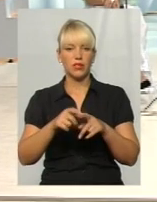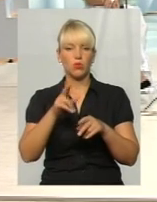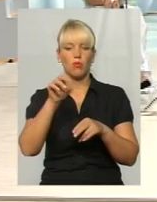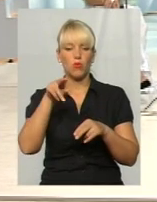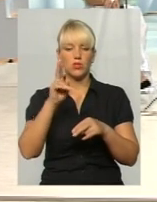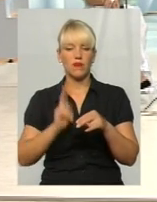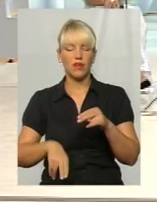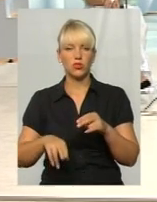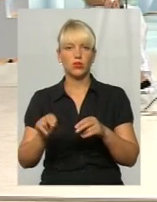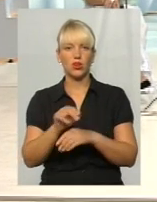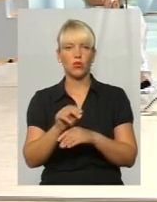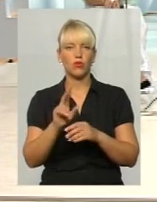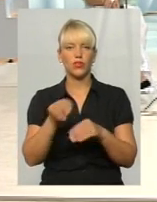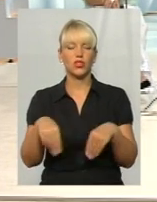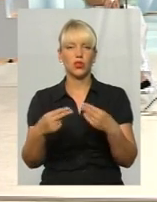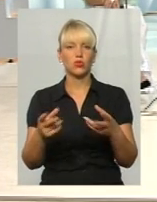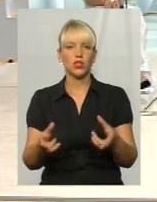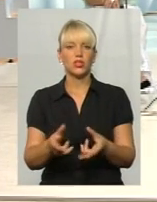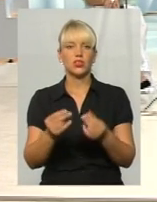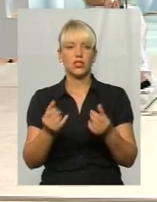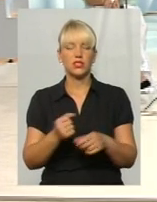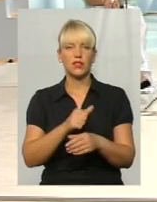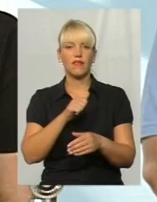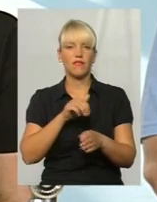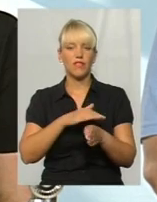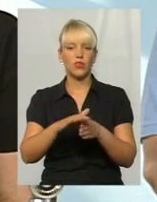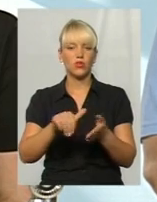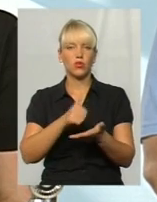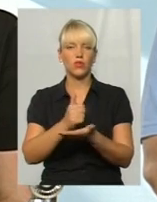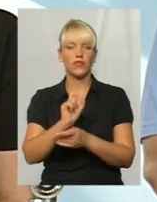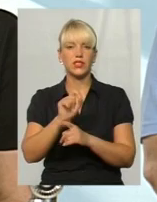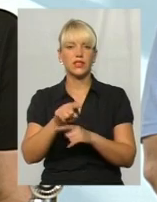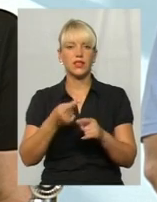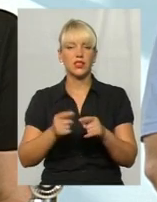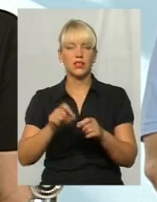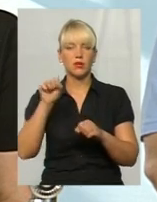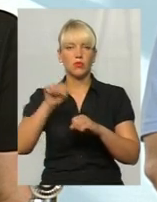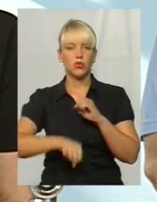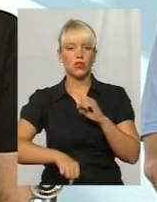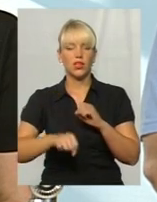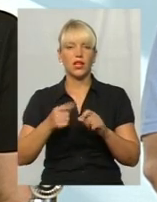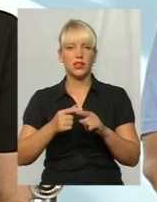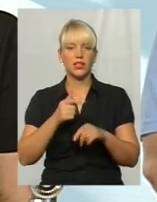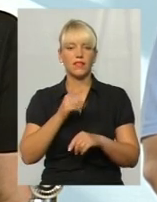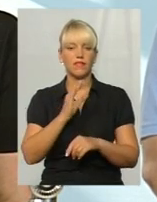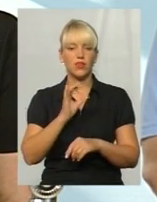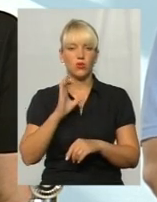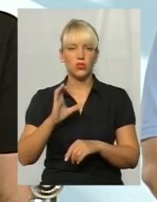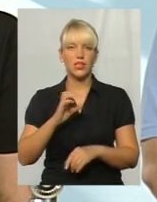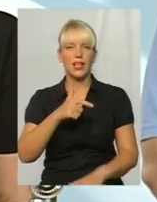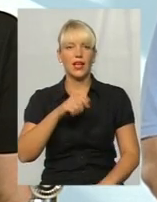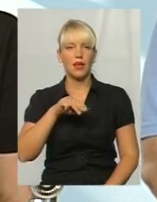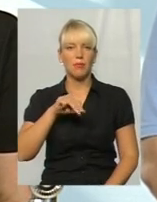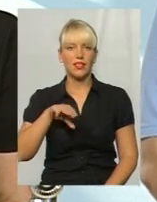який виконується саме головне завдання в лікуванні, це здолати вірус гепатиту С, який перебуває в організму.